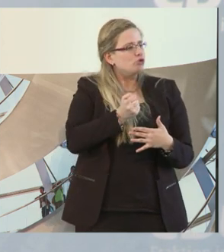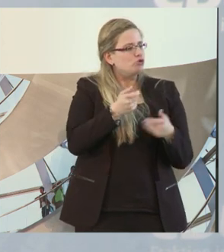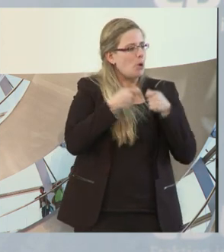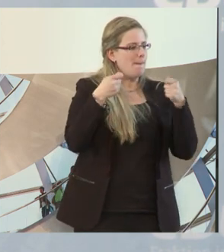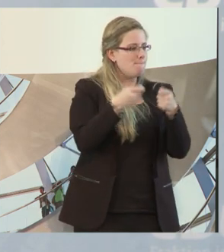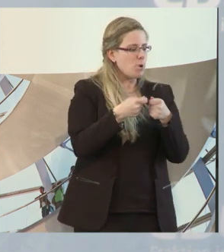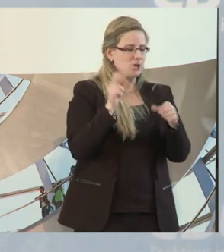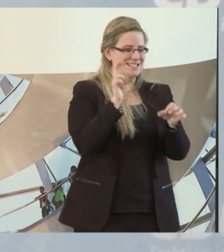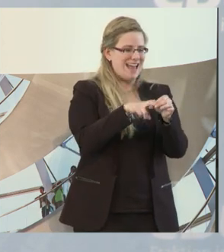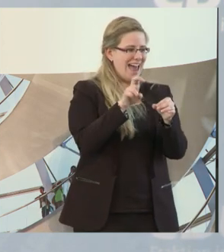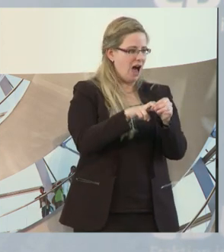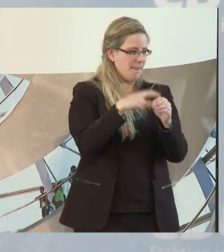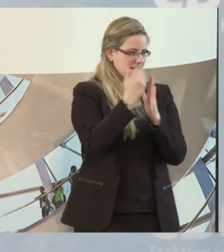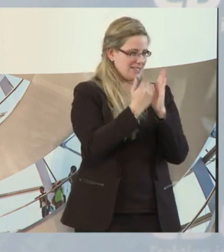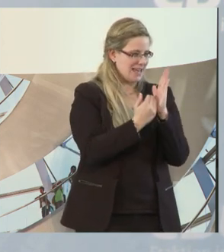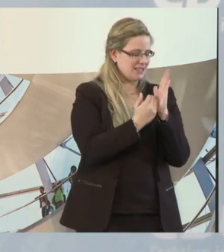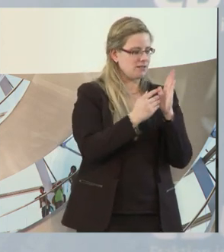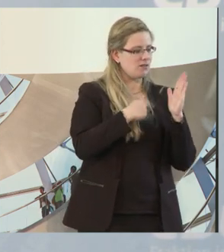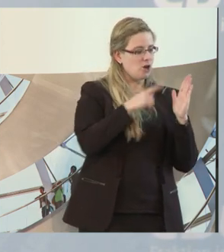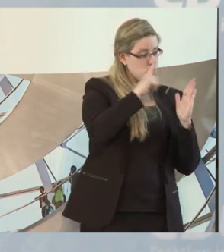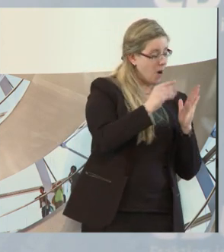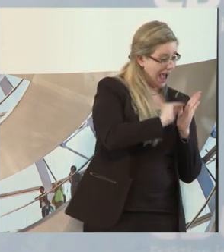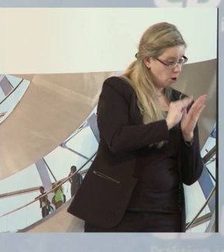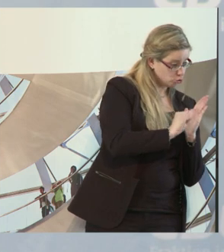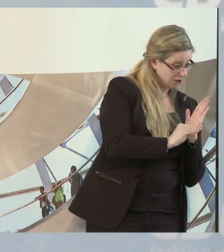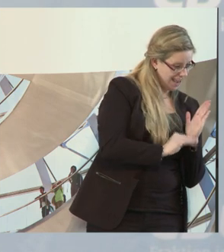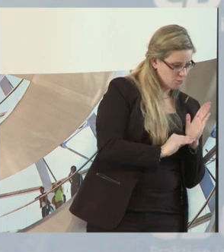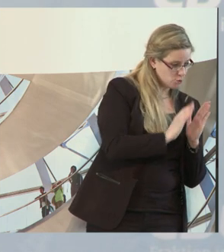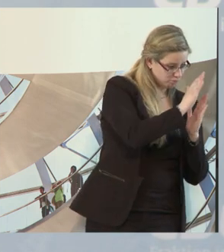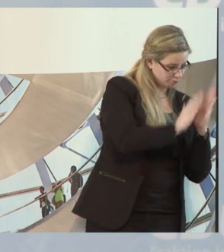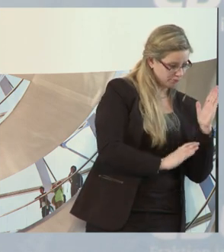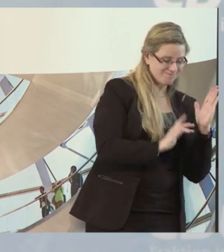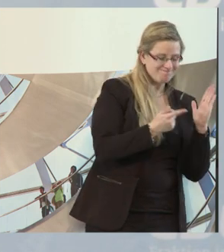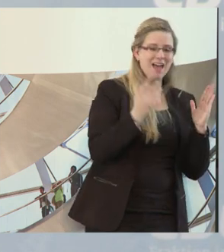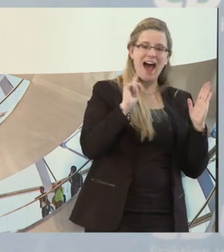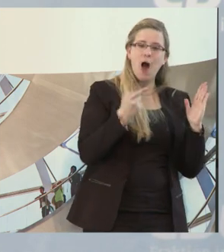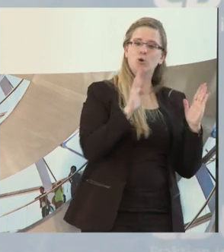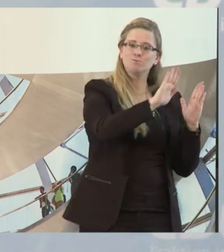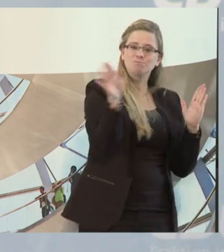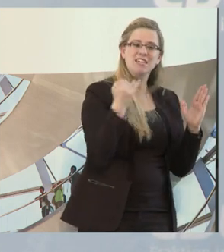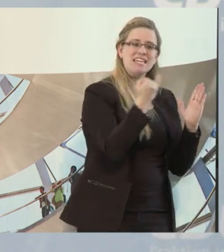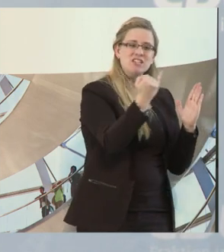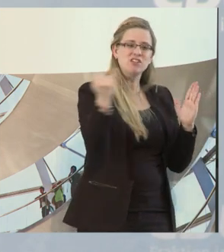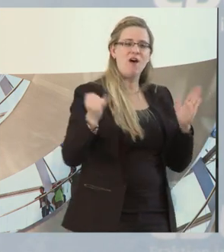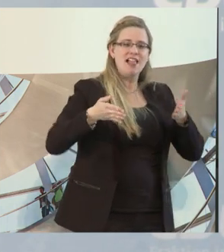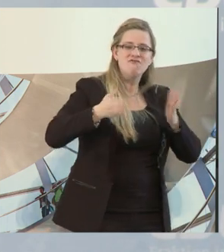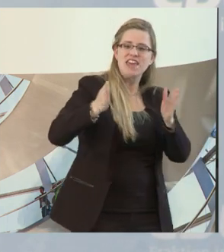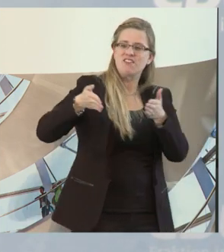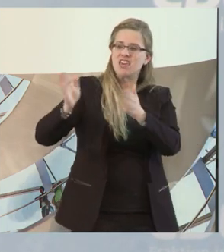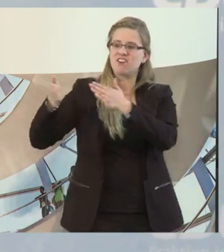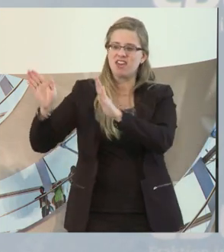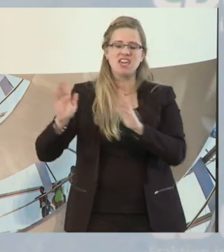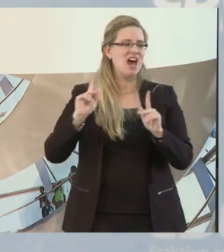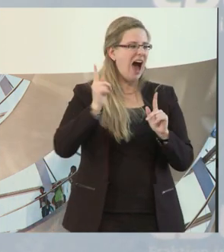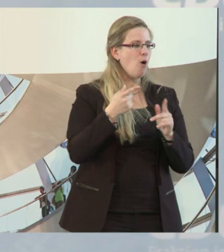mir wünschen, dass neben Ausschreibungen auch individuelle Wege verstärkt möglich werden und gleichrangig auch behandelt werden. Weil